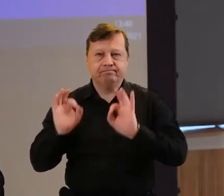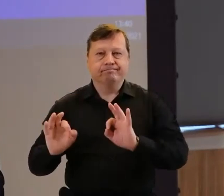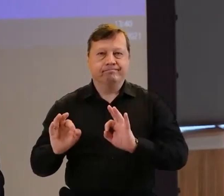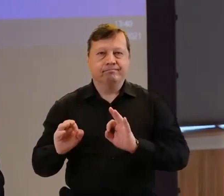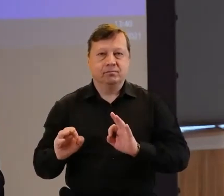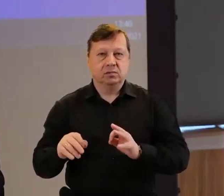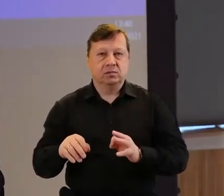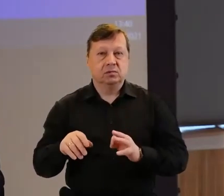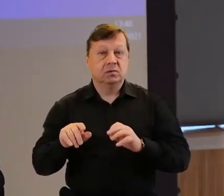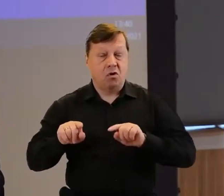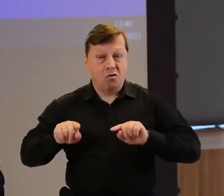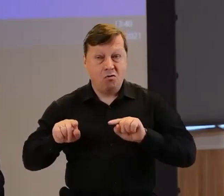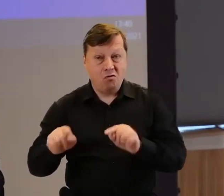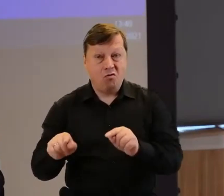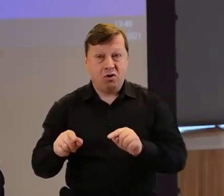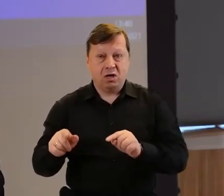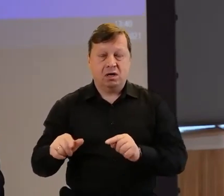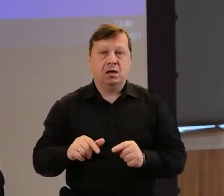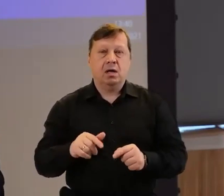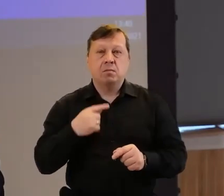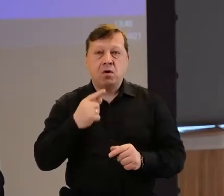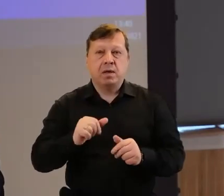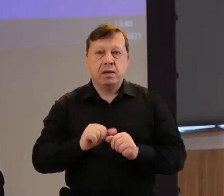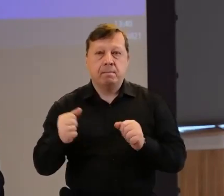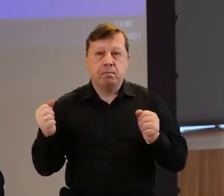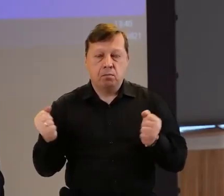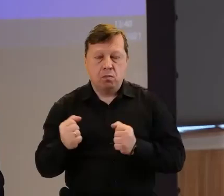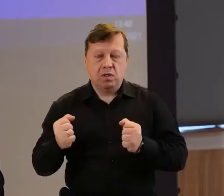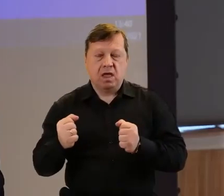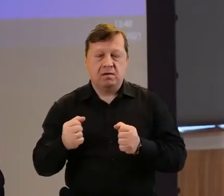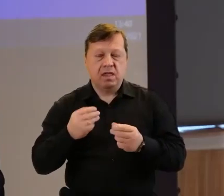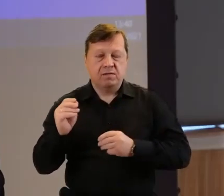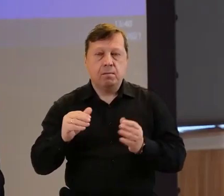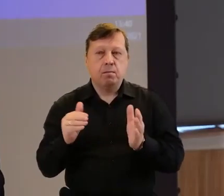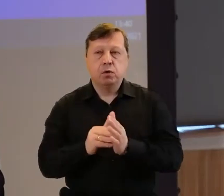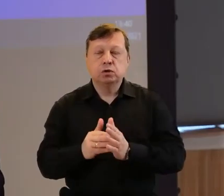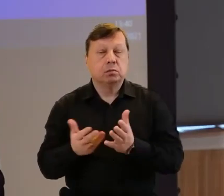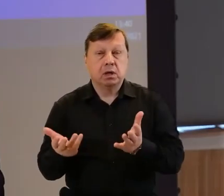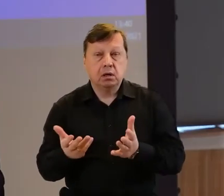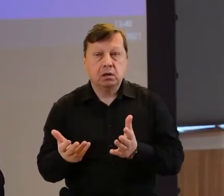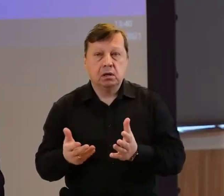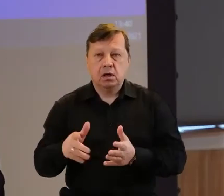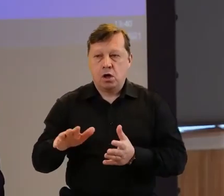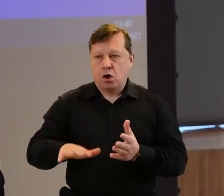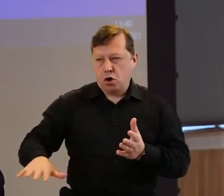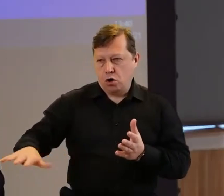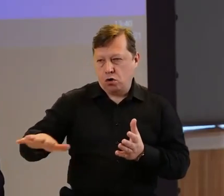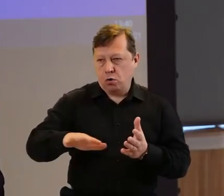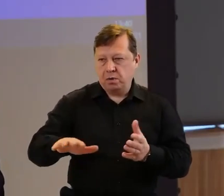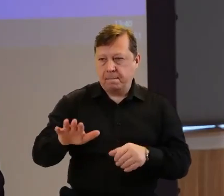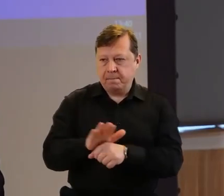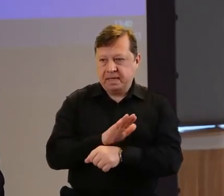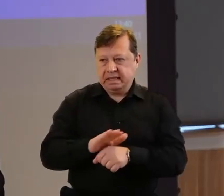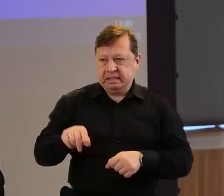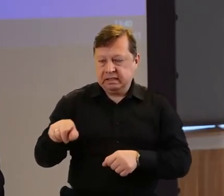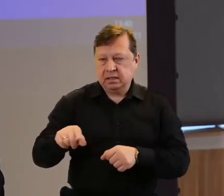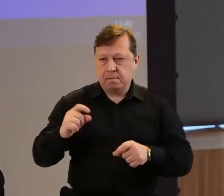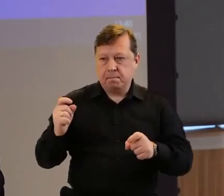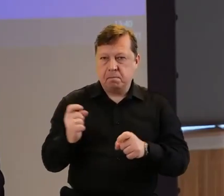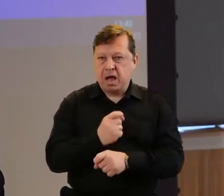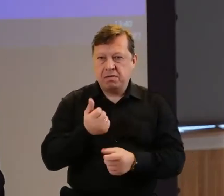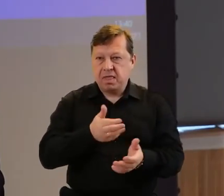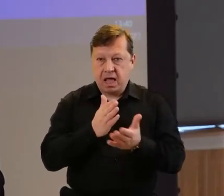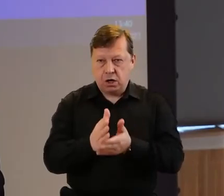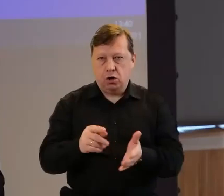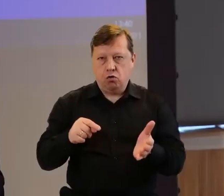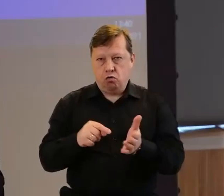organizacja jest wtedy najbardziej potrzebna, nie tylko, ale najbardziej, kiedy w obszarach, gdzie ani biznes, ani państwo sobie nie